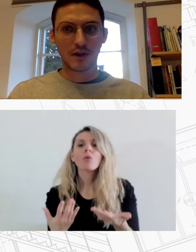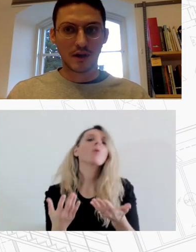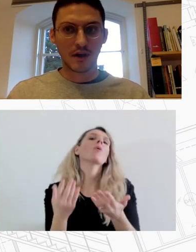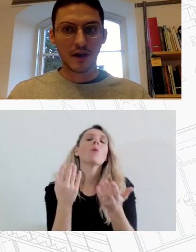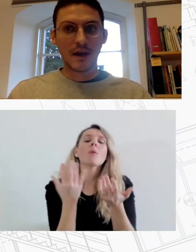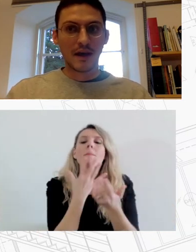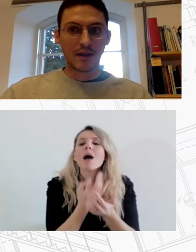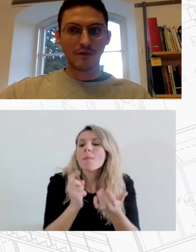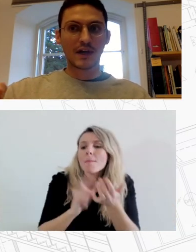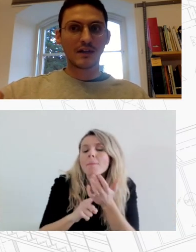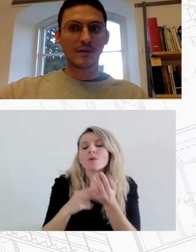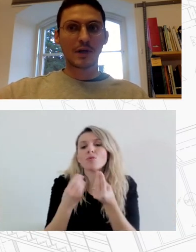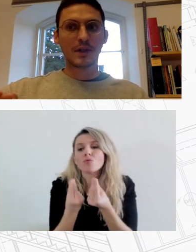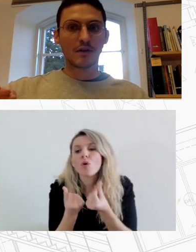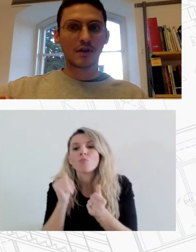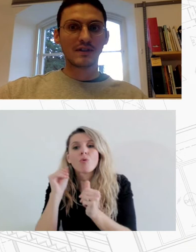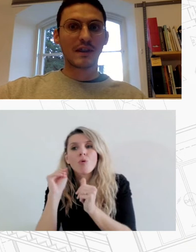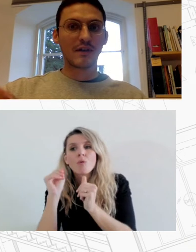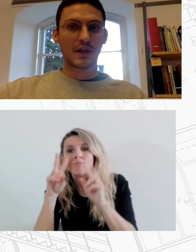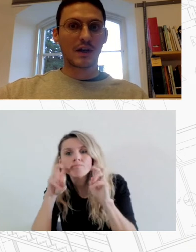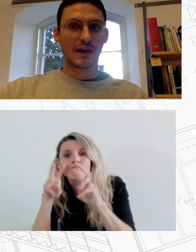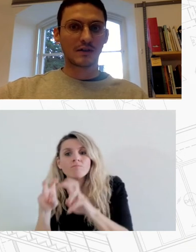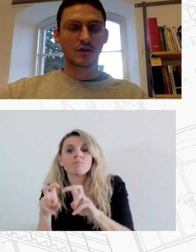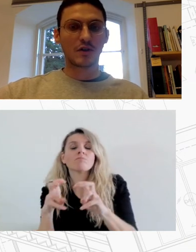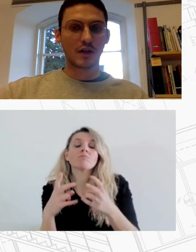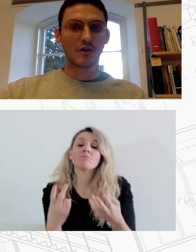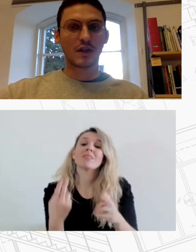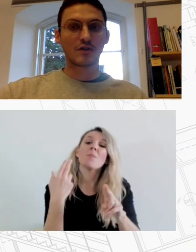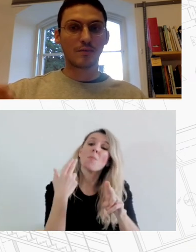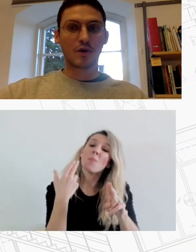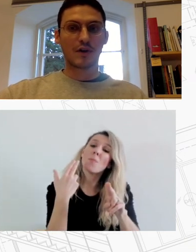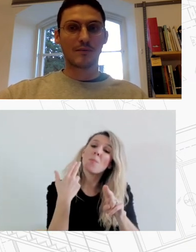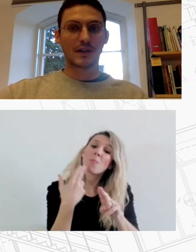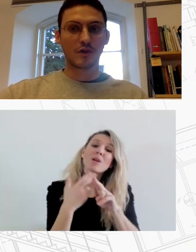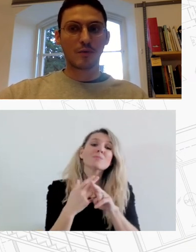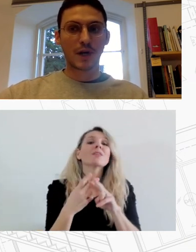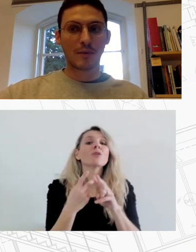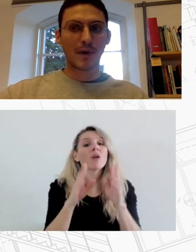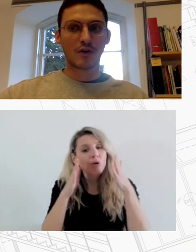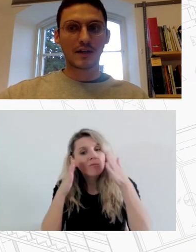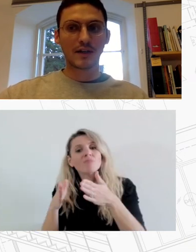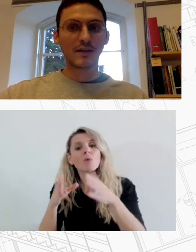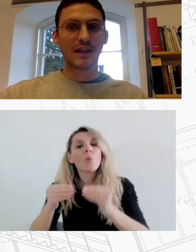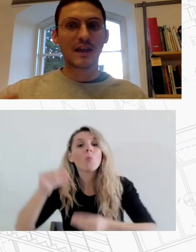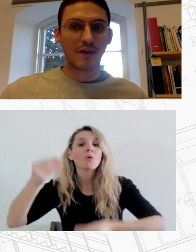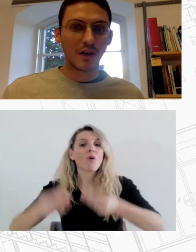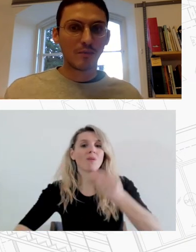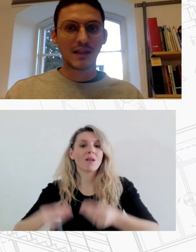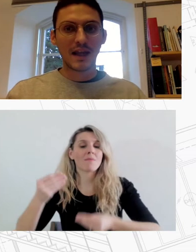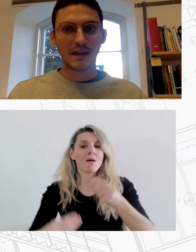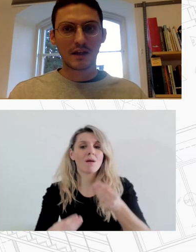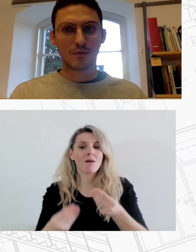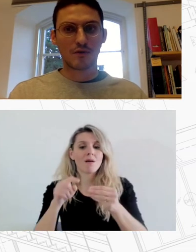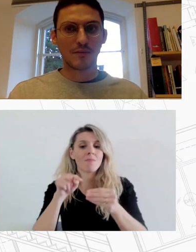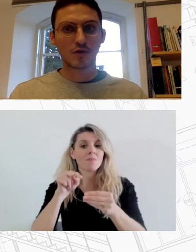πολιτική Εδώ η βαρύτητα πρέπει να δοθεί στη δεύτερη λέξη όχι στην ορατότητα αλλά στο πρόβλημα και αυτό που πρέπει μάλλον να γίνει είναι να διευρύνουμε